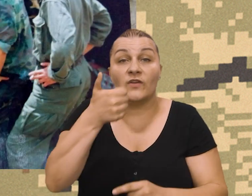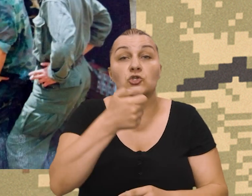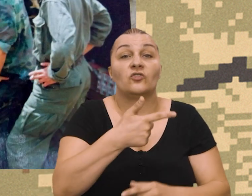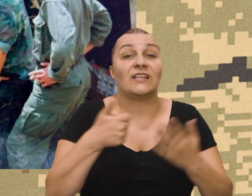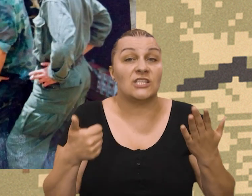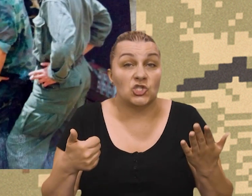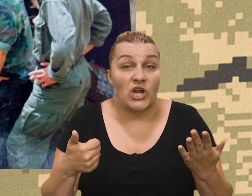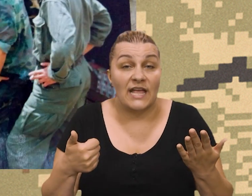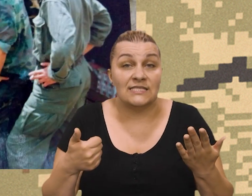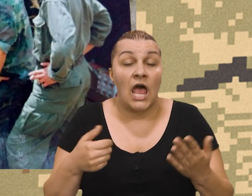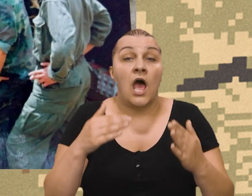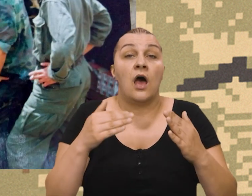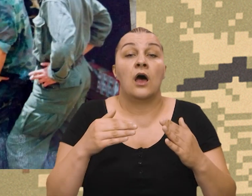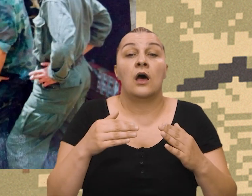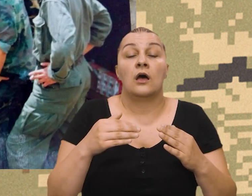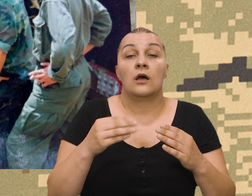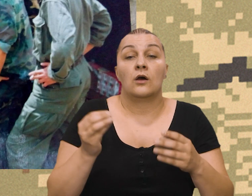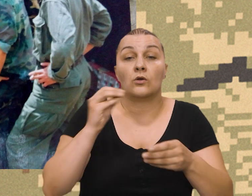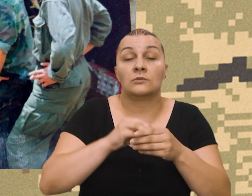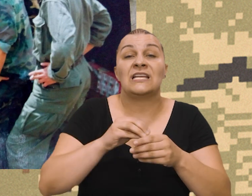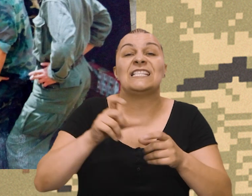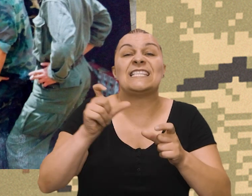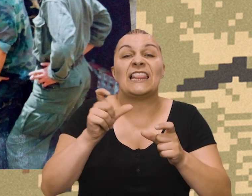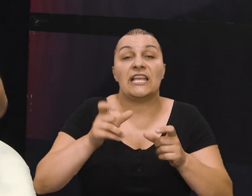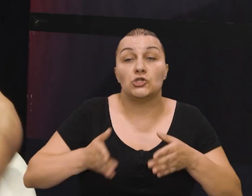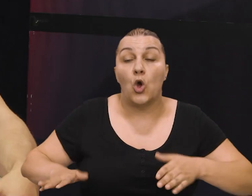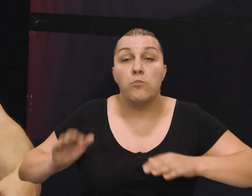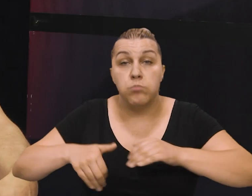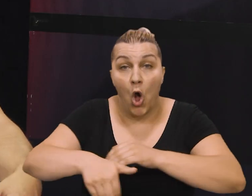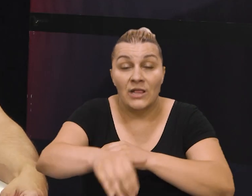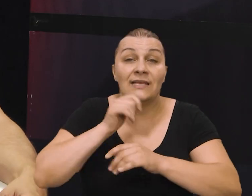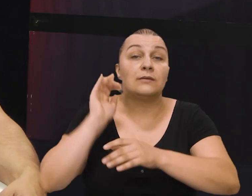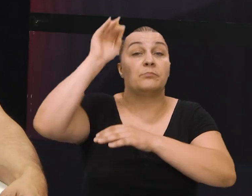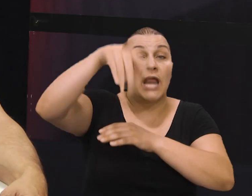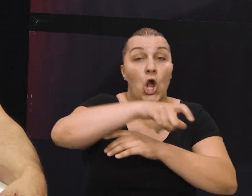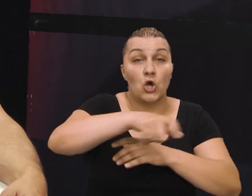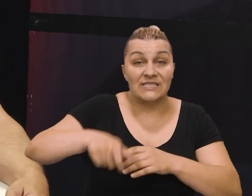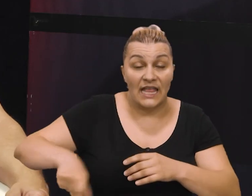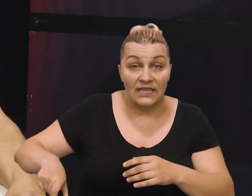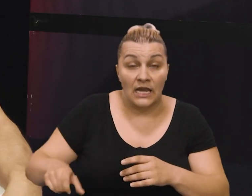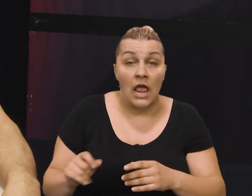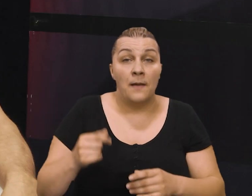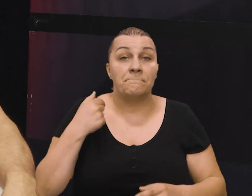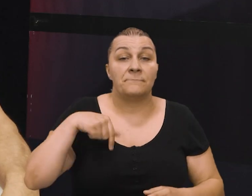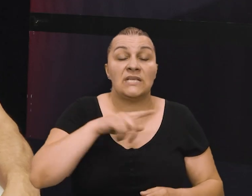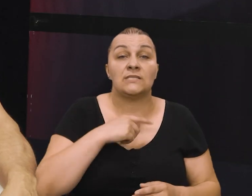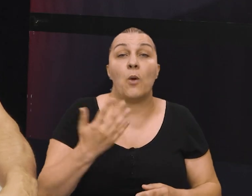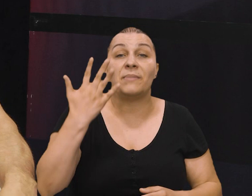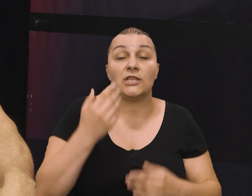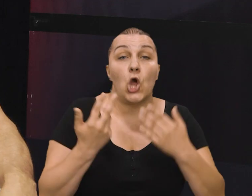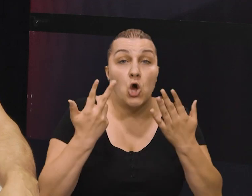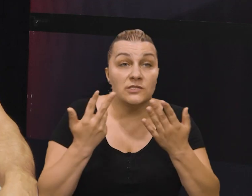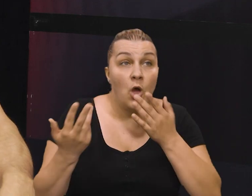dijelova 126. domovarske pokovnje obuhvatom Cretinskog polja i direkt preko Cretine mi smo 5.